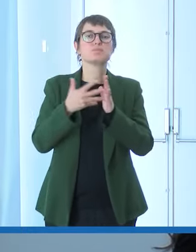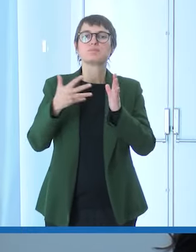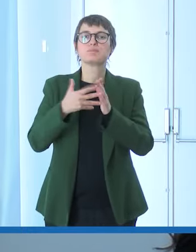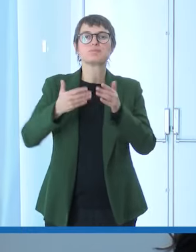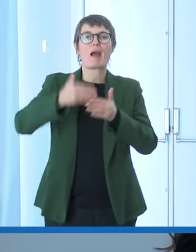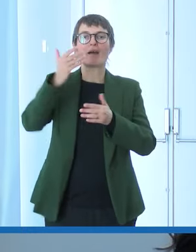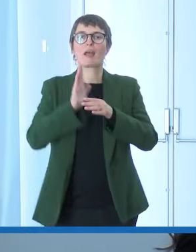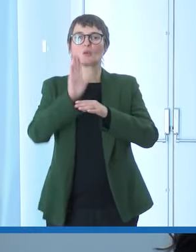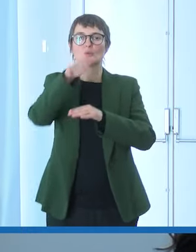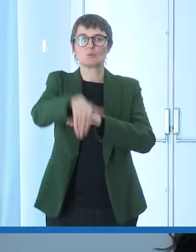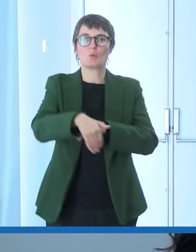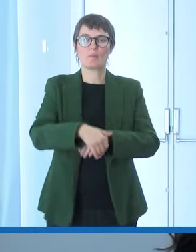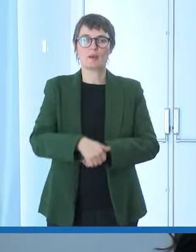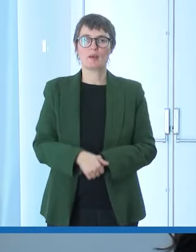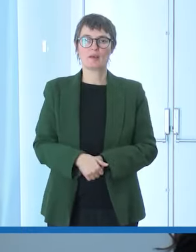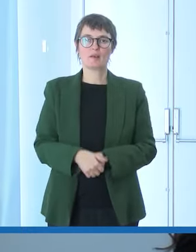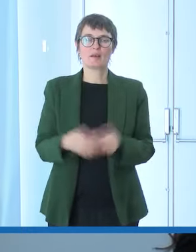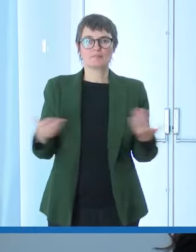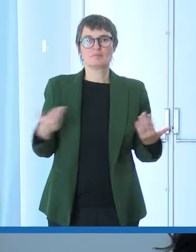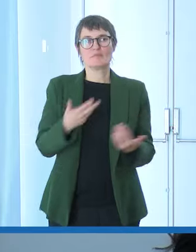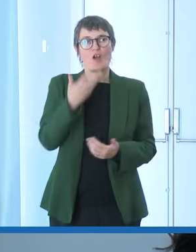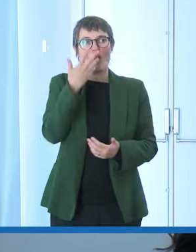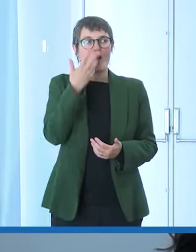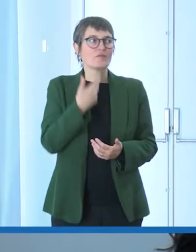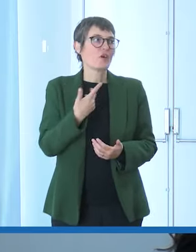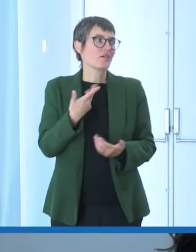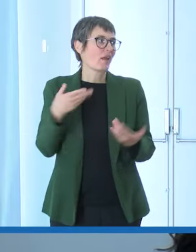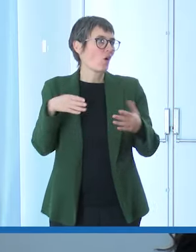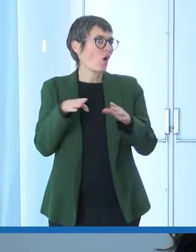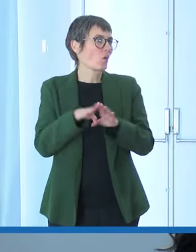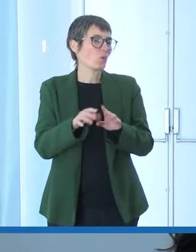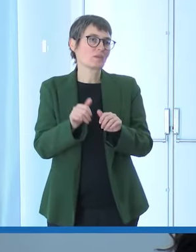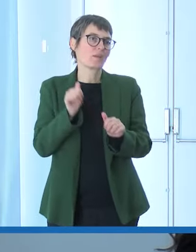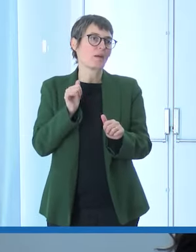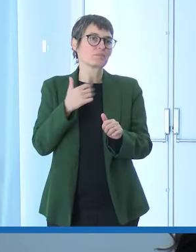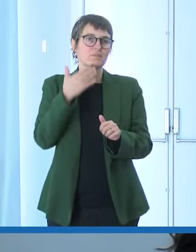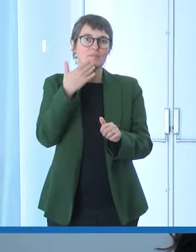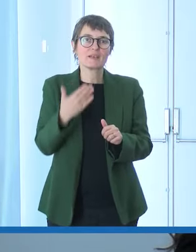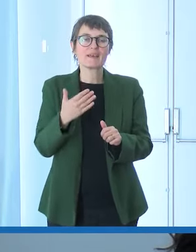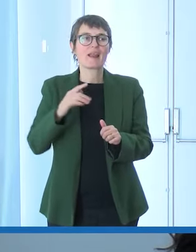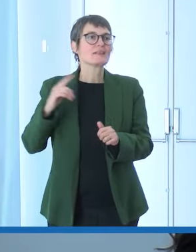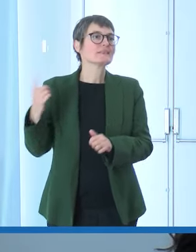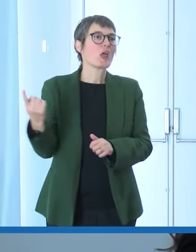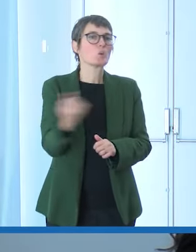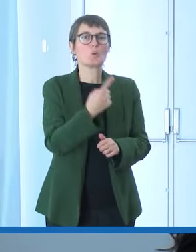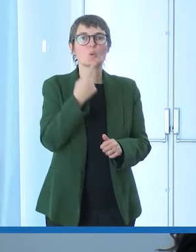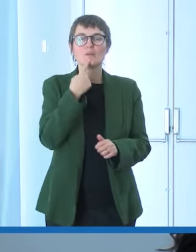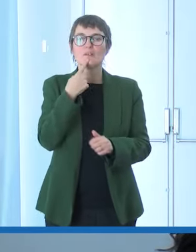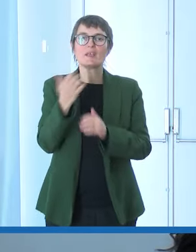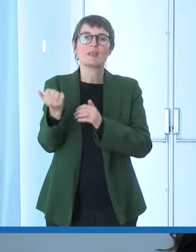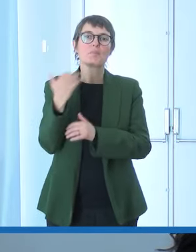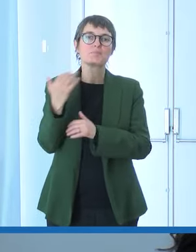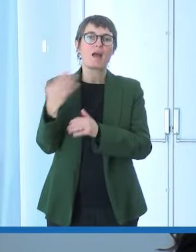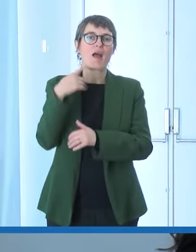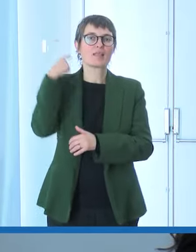anch'io vorrei concludere ringraziando tutti coloro che hanno inviato i video hanno partecipato